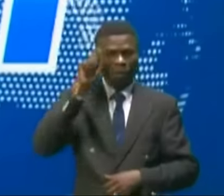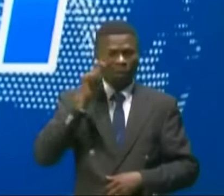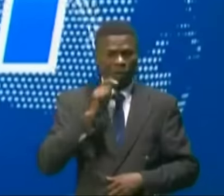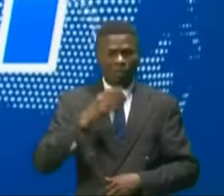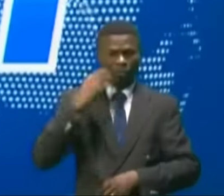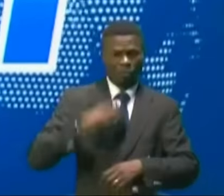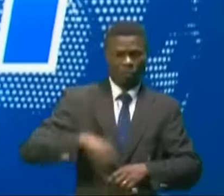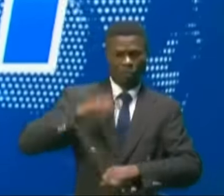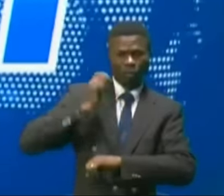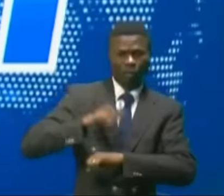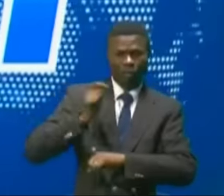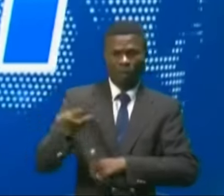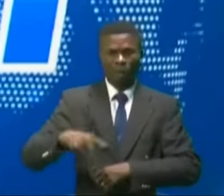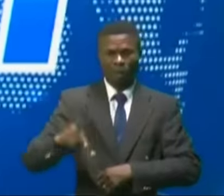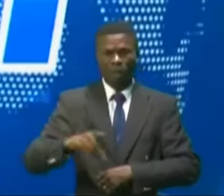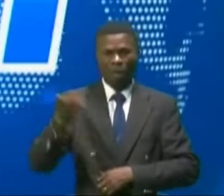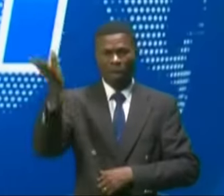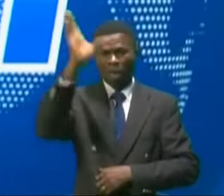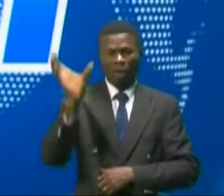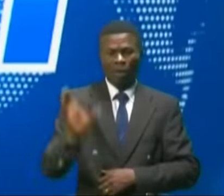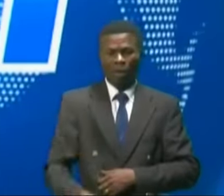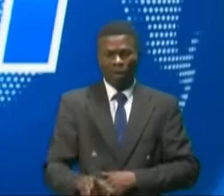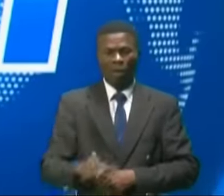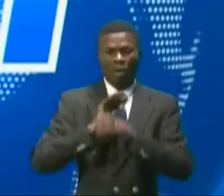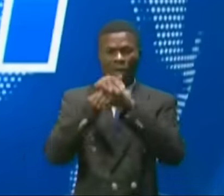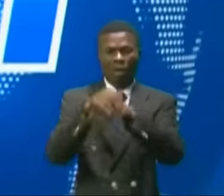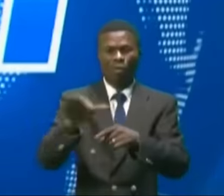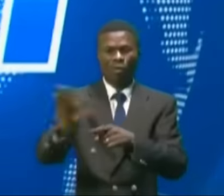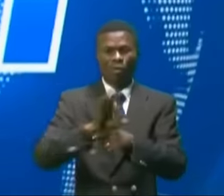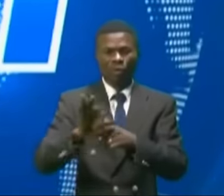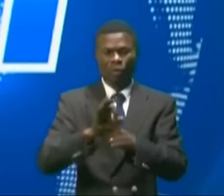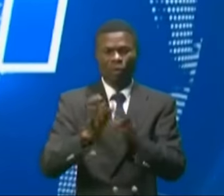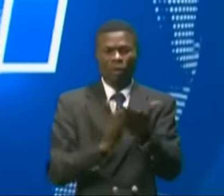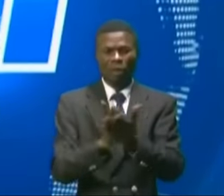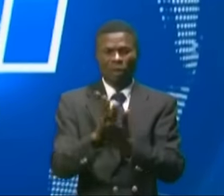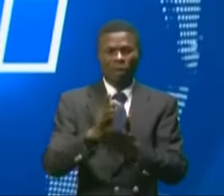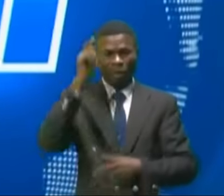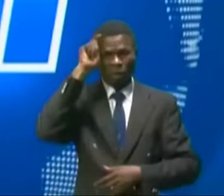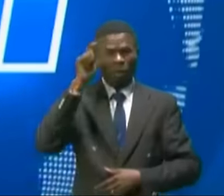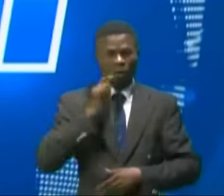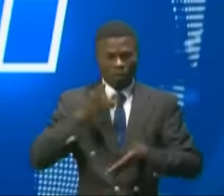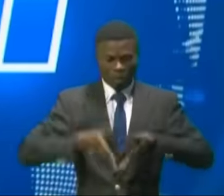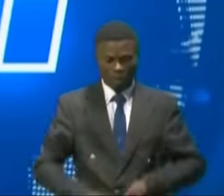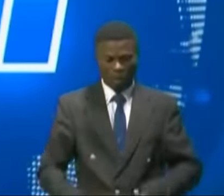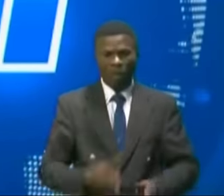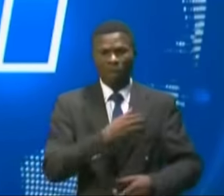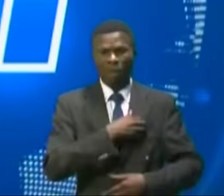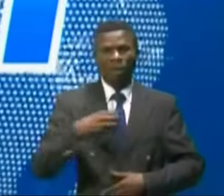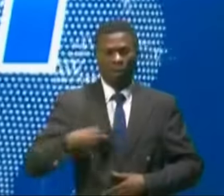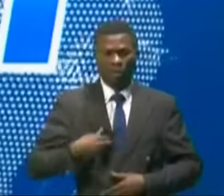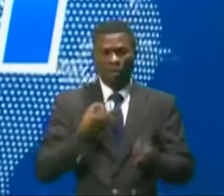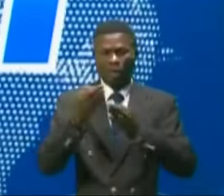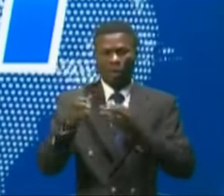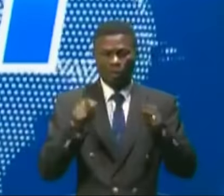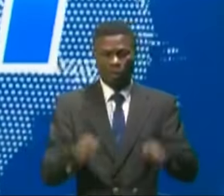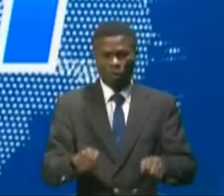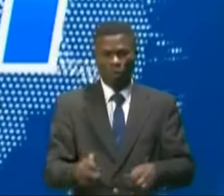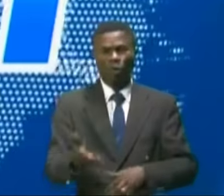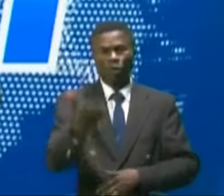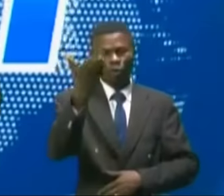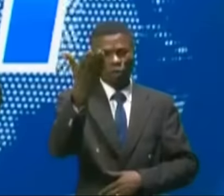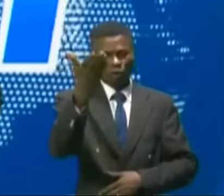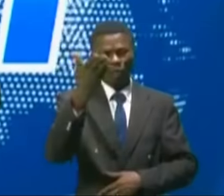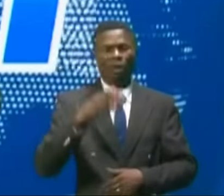magistrats de la province du Congo central sont en formation sur les droits sexuels et reproductifs des femmes. D'autres détails dans ce reportage